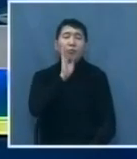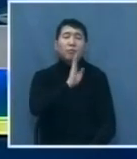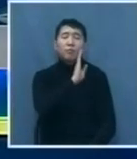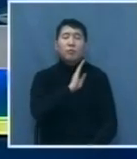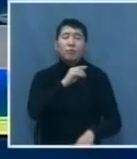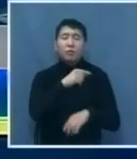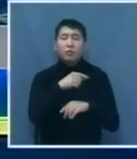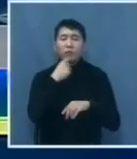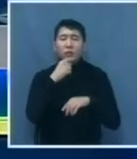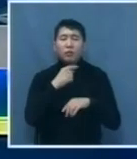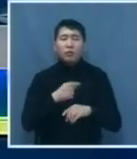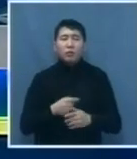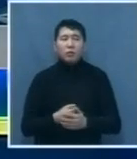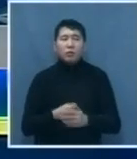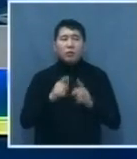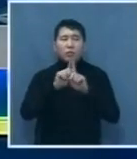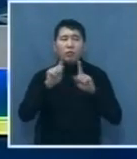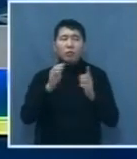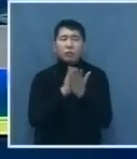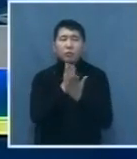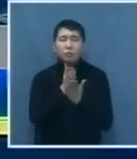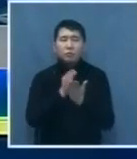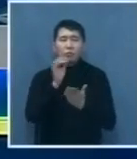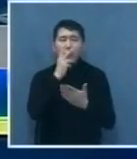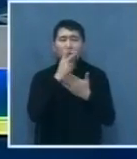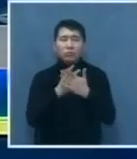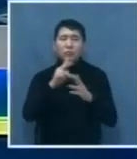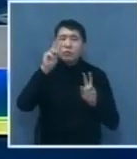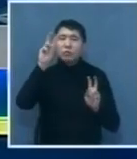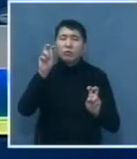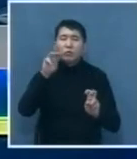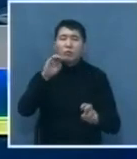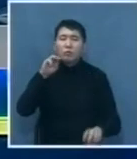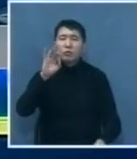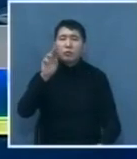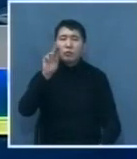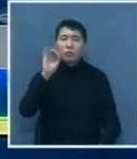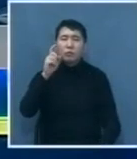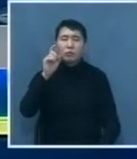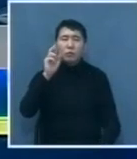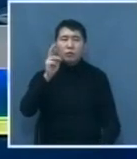Нурсултана проводил не только уникальные операции, но и демонстрировал авторские методики и хирургические техники.